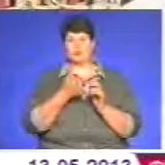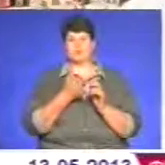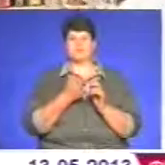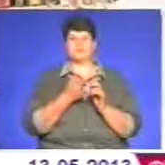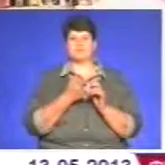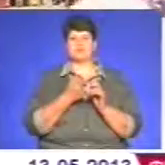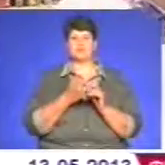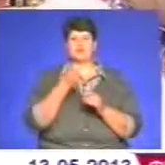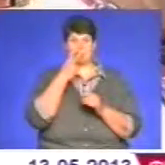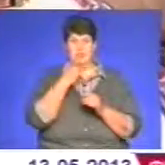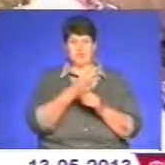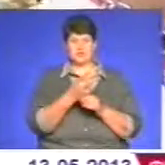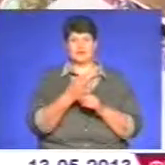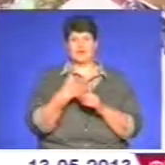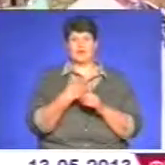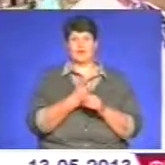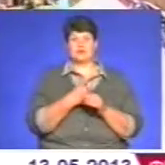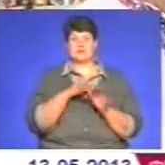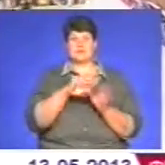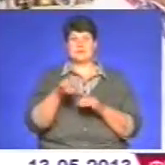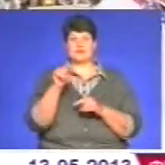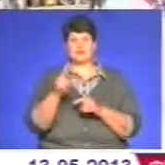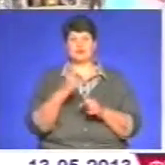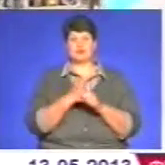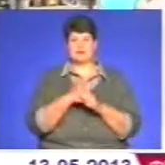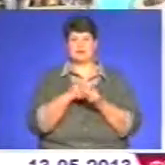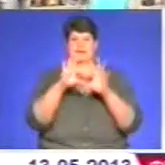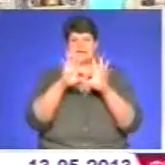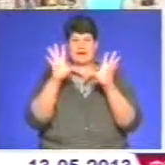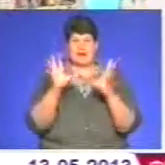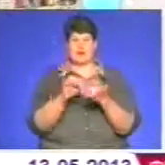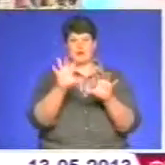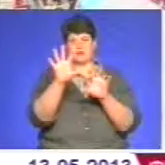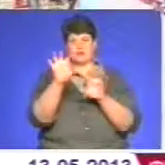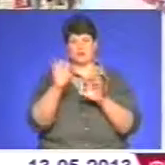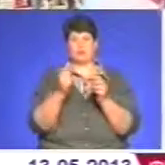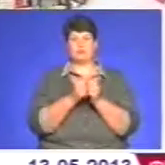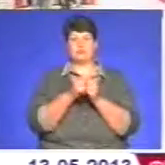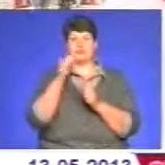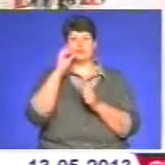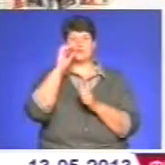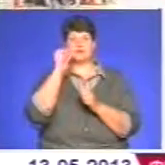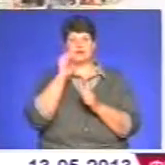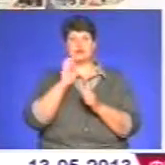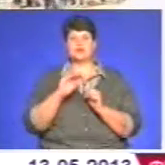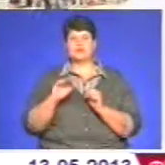Якщо ви бачите, ми хочемо після того зробити загальну знімку коло Шевченка, щоб ті діти,